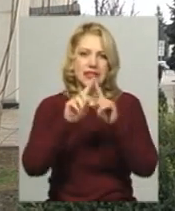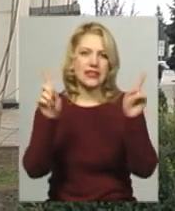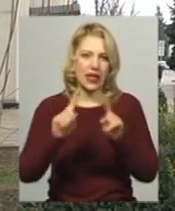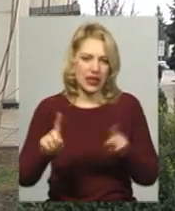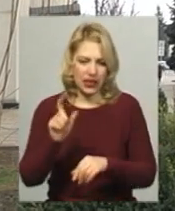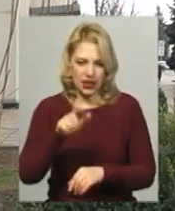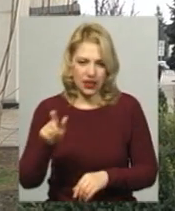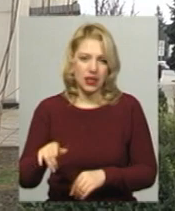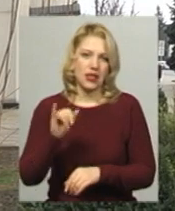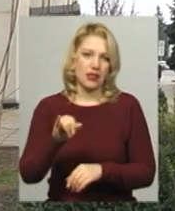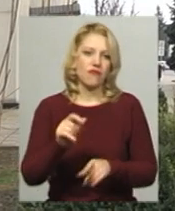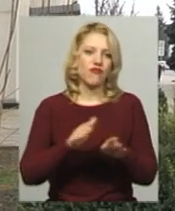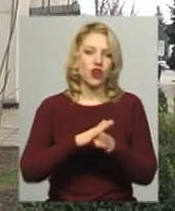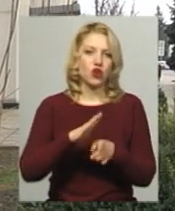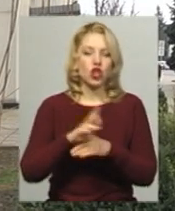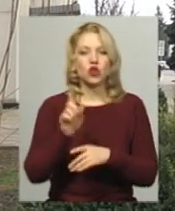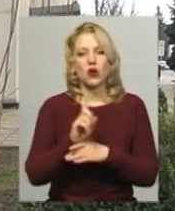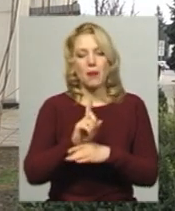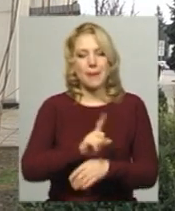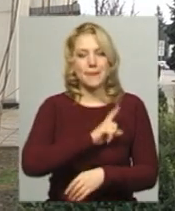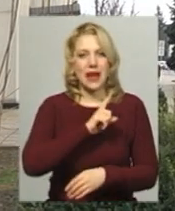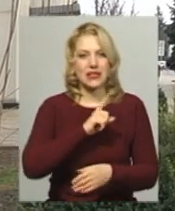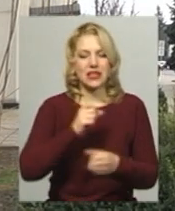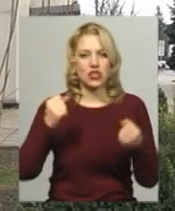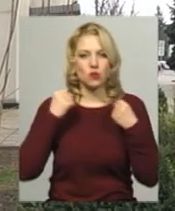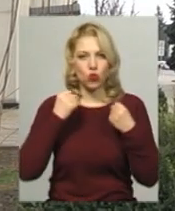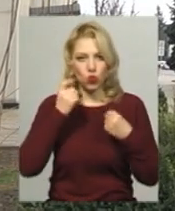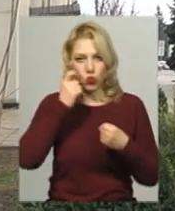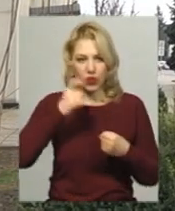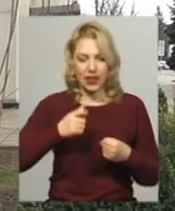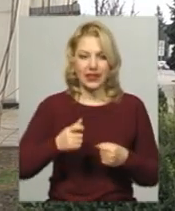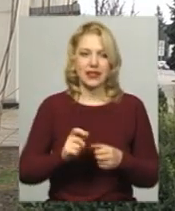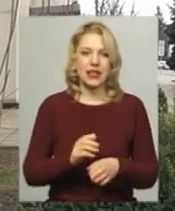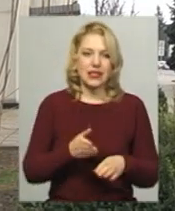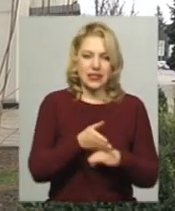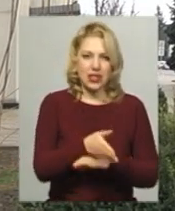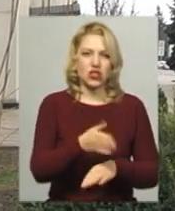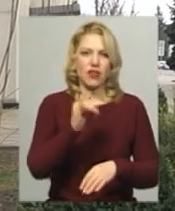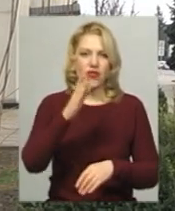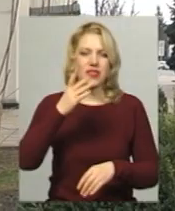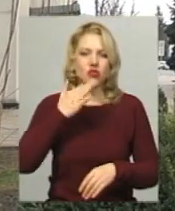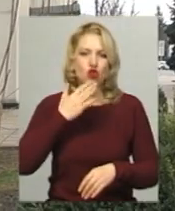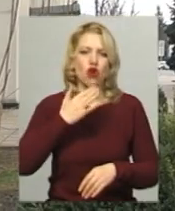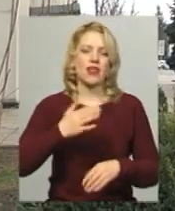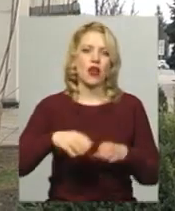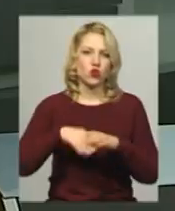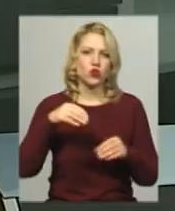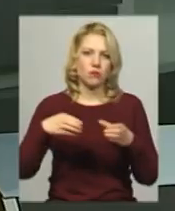виконали нормативи майстерів спорту України, зайшли в національну збірну команду країни.